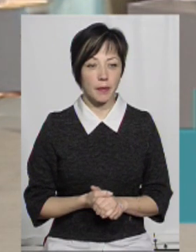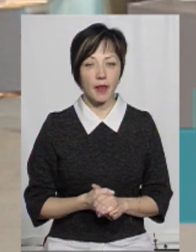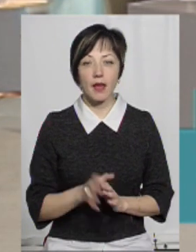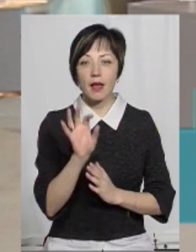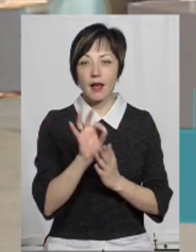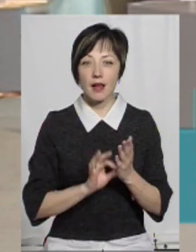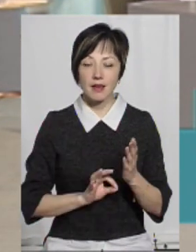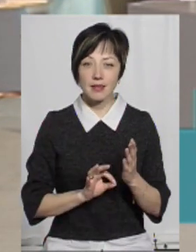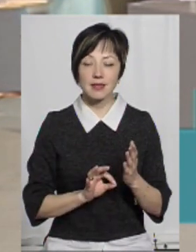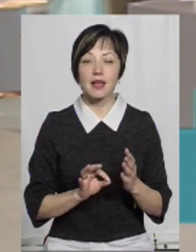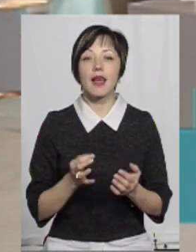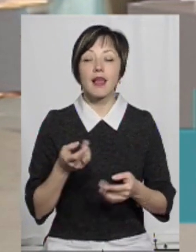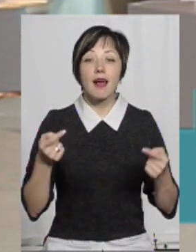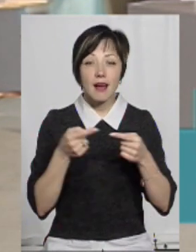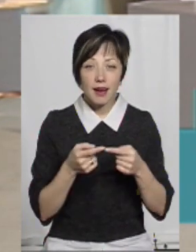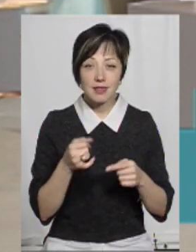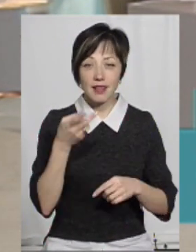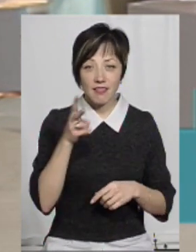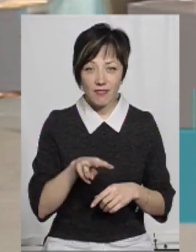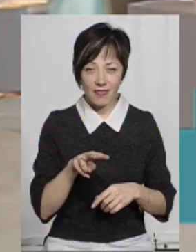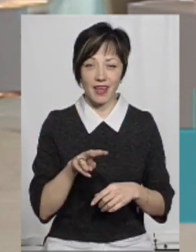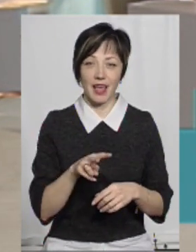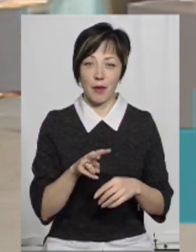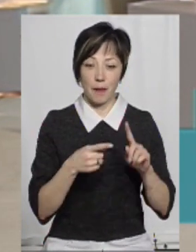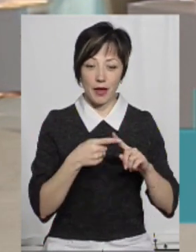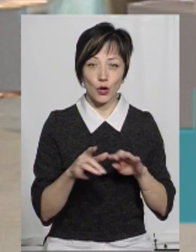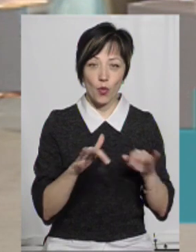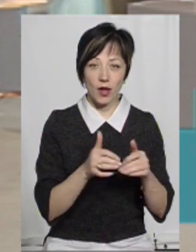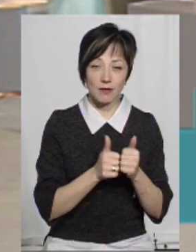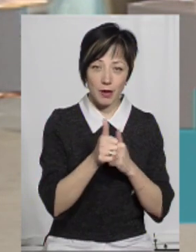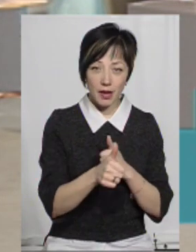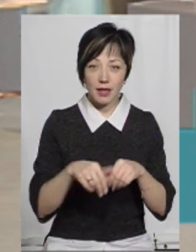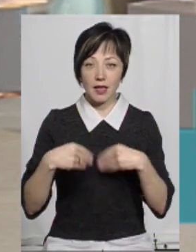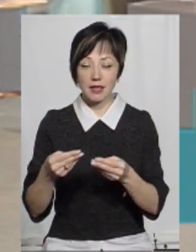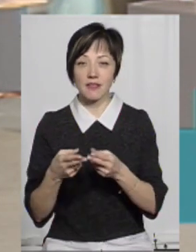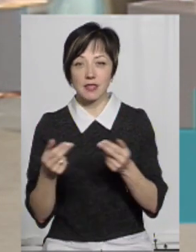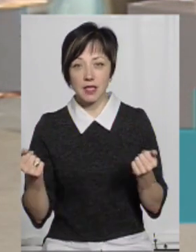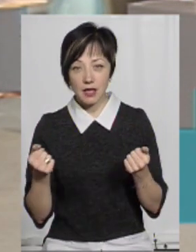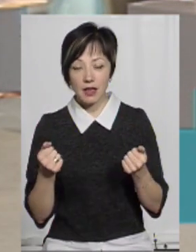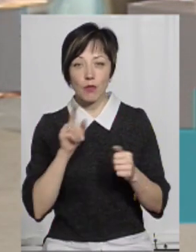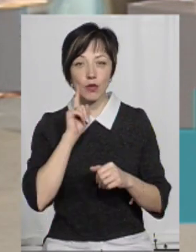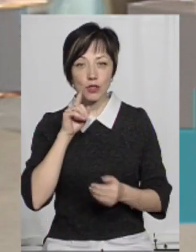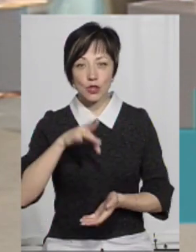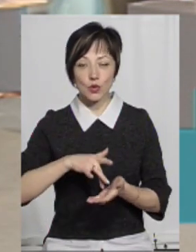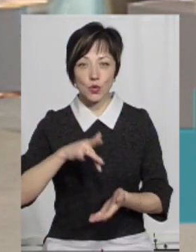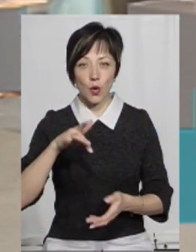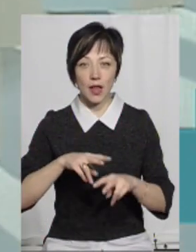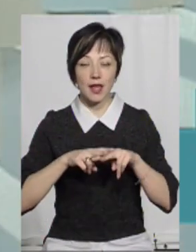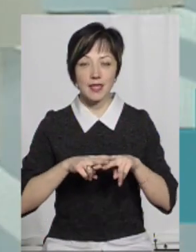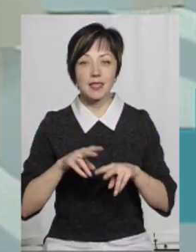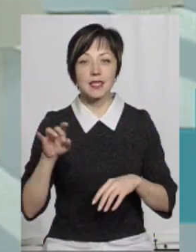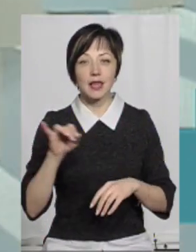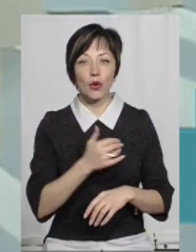зразу, скоріше всього, що і рухатись вперед, і дається визнання і статус молодіжної столиці.